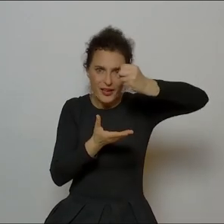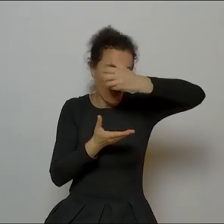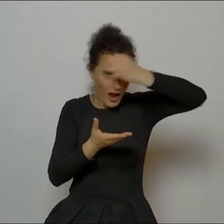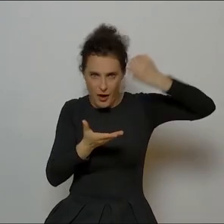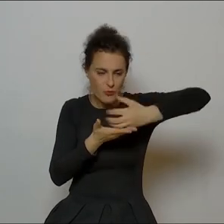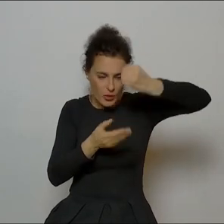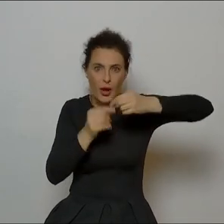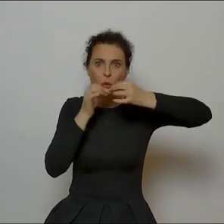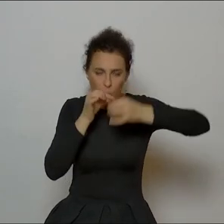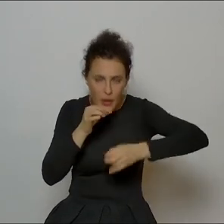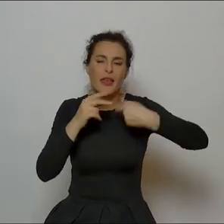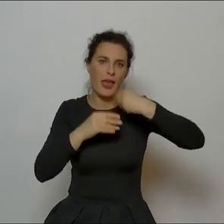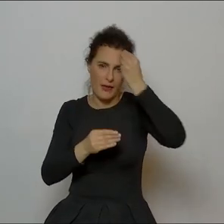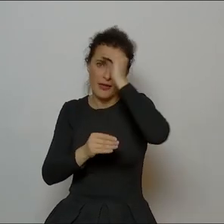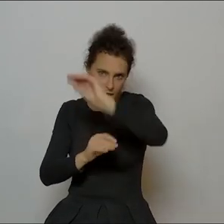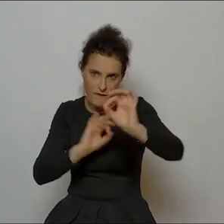Informacje są dawane,